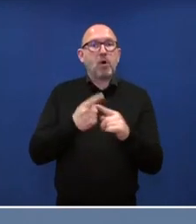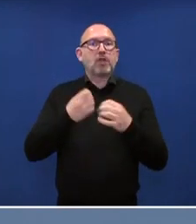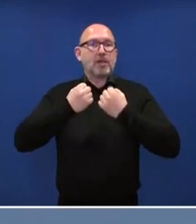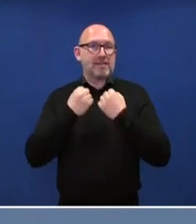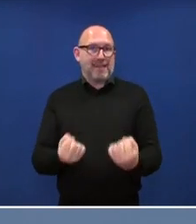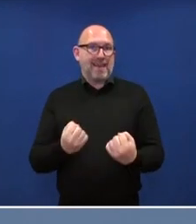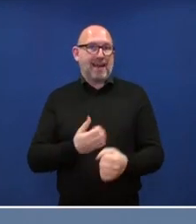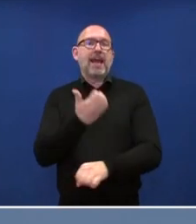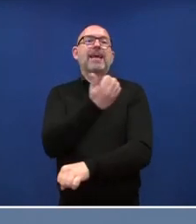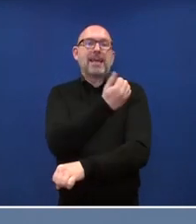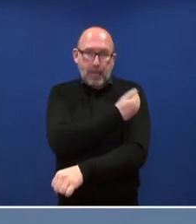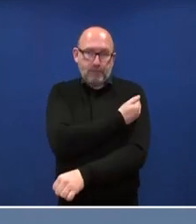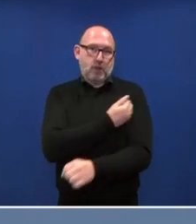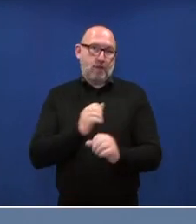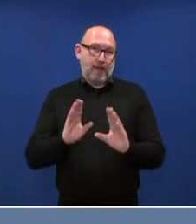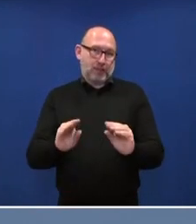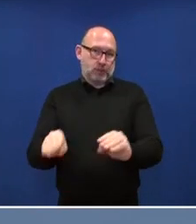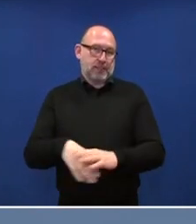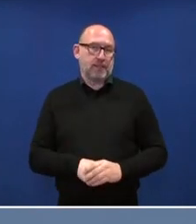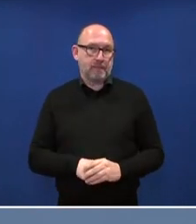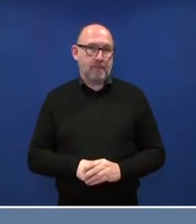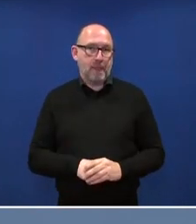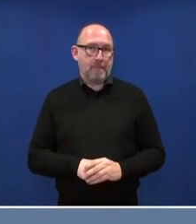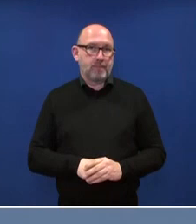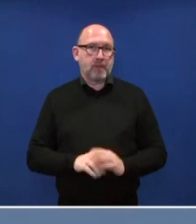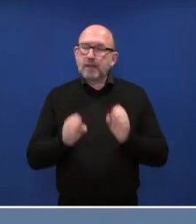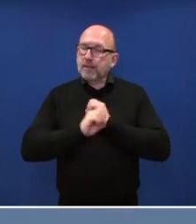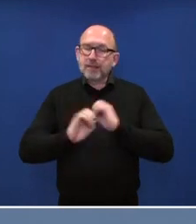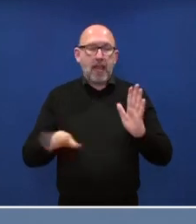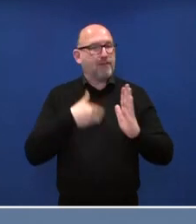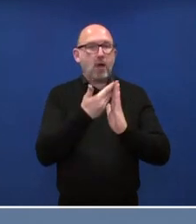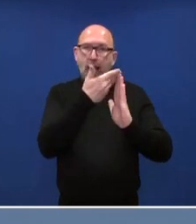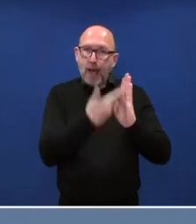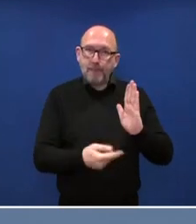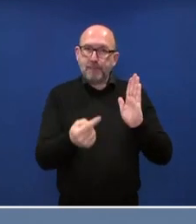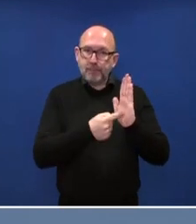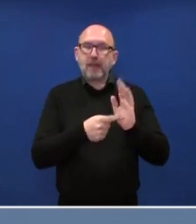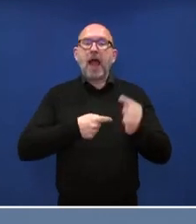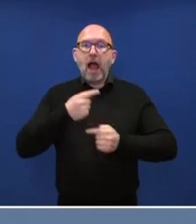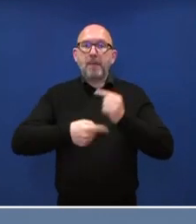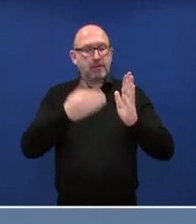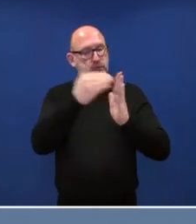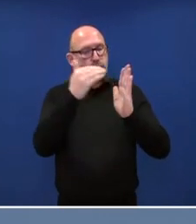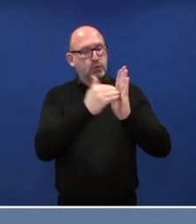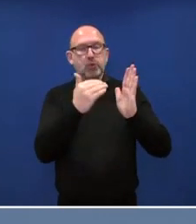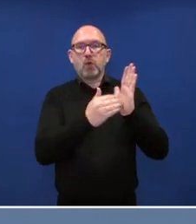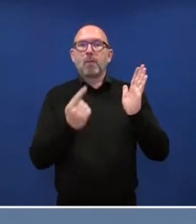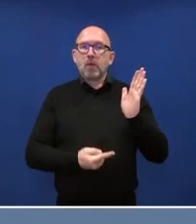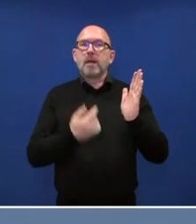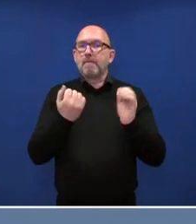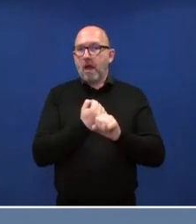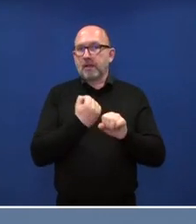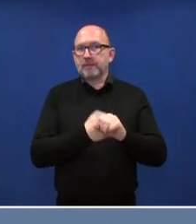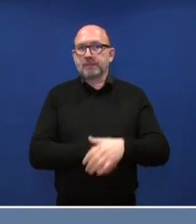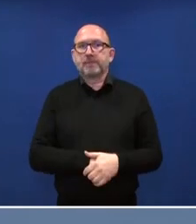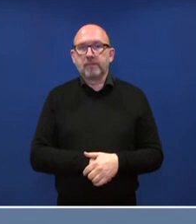einzusetzen. Da gibt es klar vorgeschriebene Abläufe, Prozedere. Und so